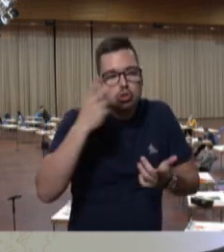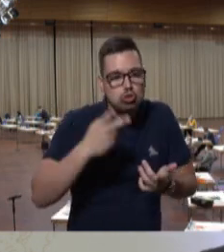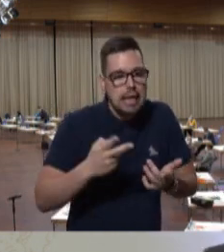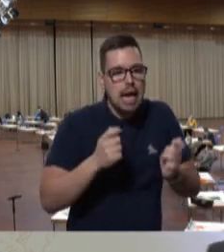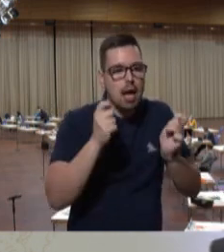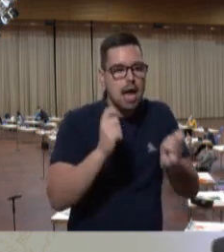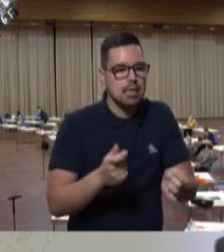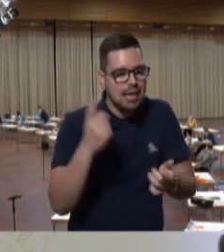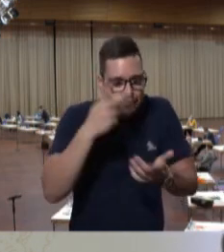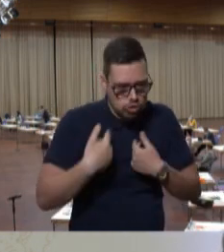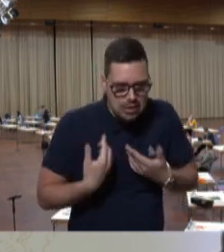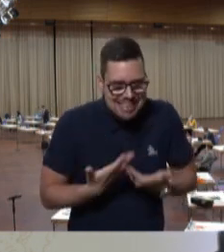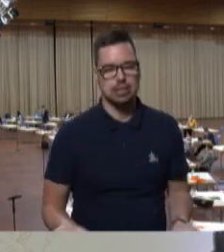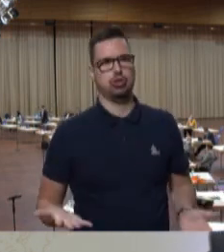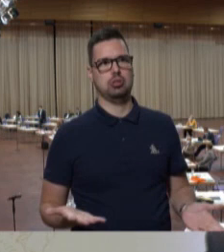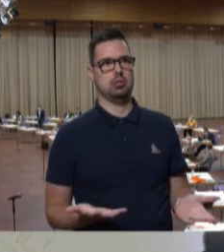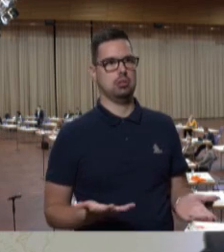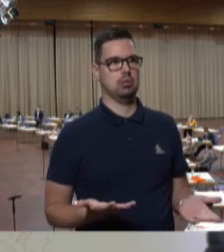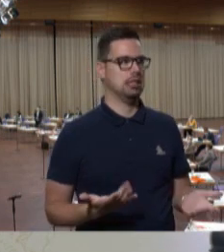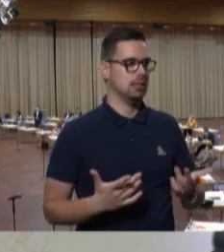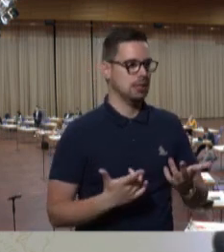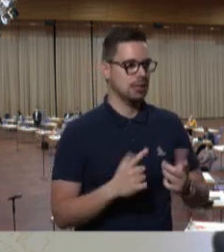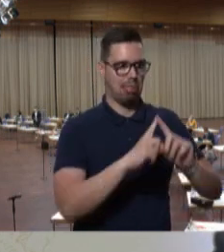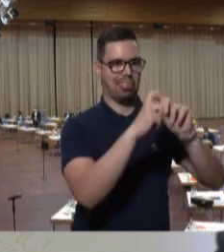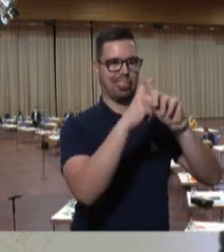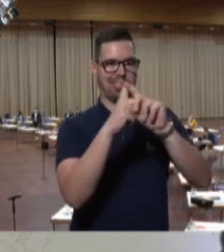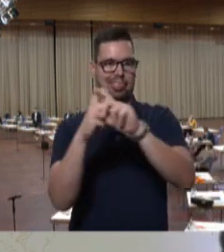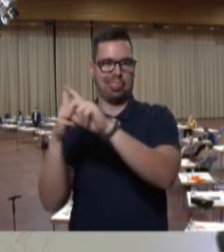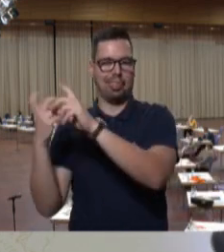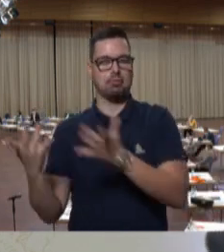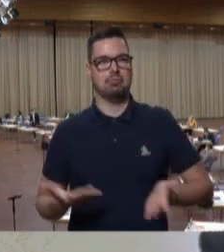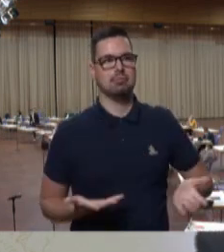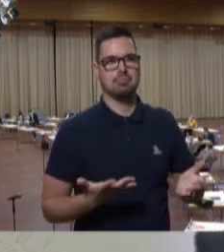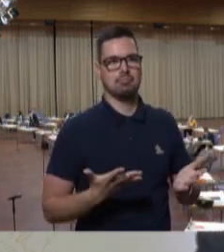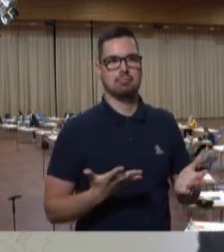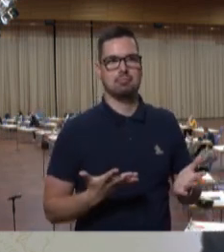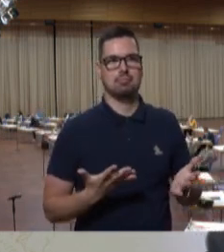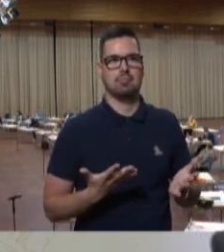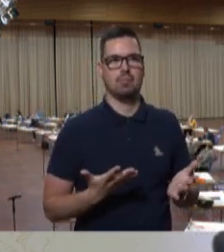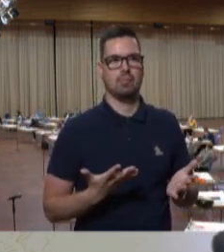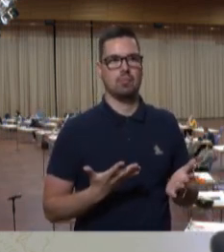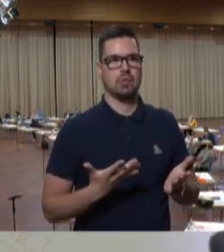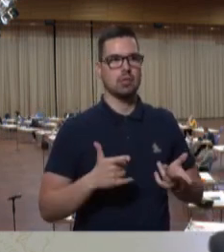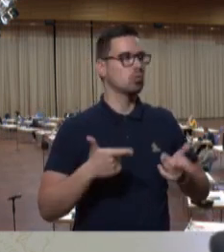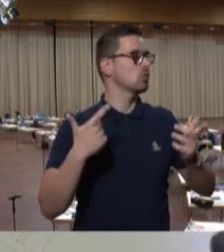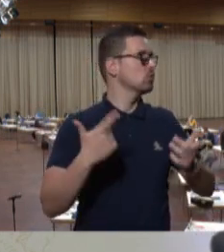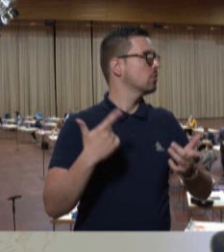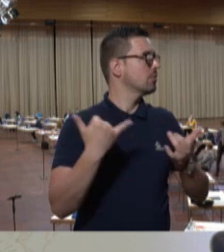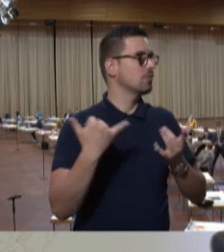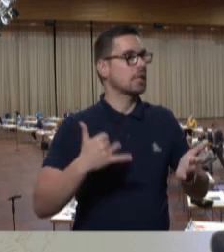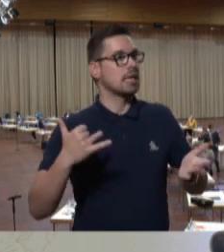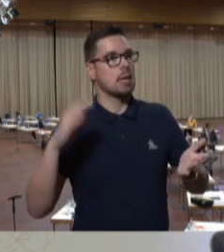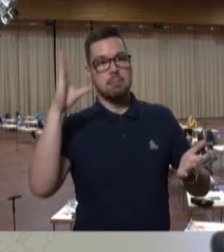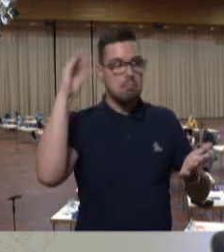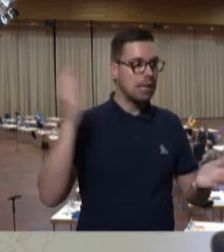geworden, denn auf der einen Seite sagten Sie, die übliche Form mal die weibliche in Ihrem Antrag soll es aber nur das generische